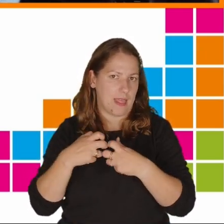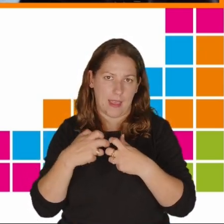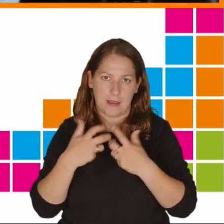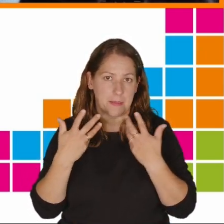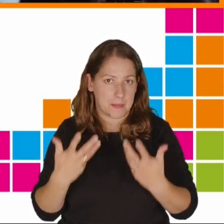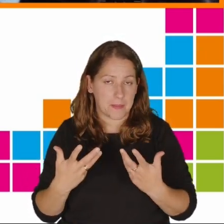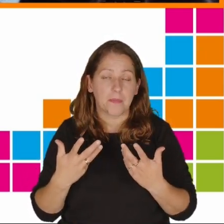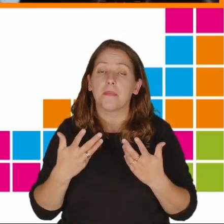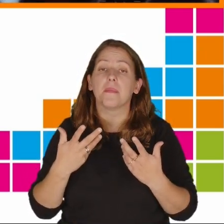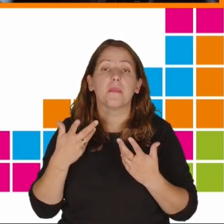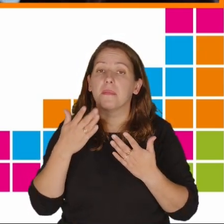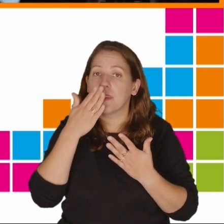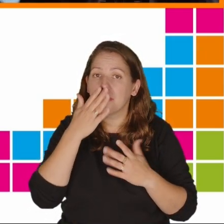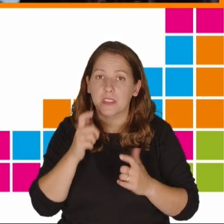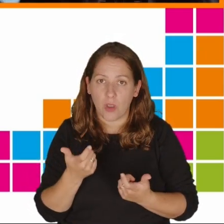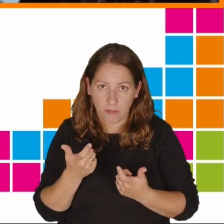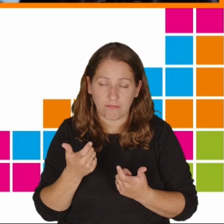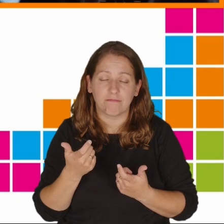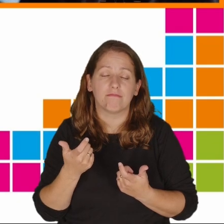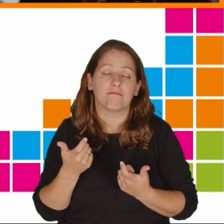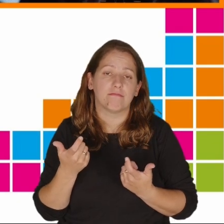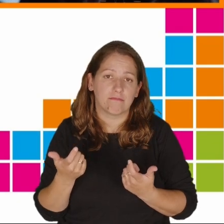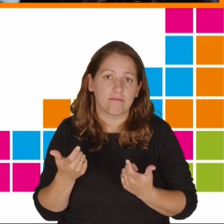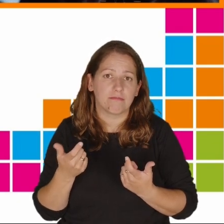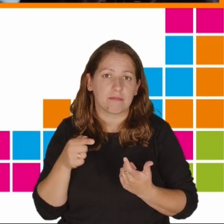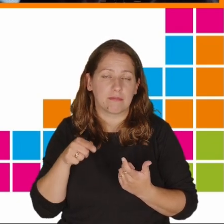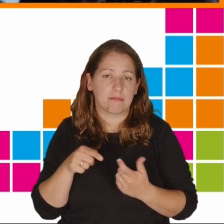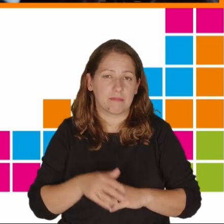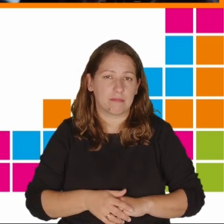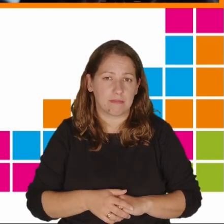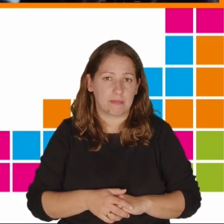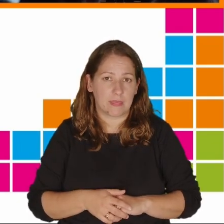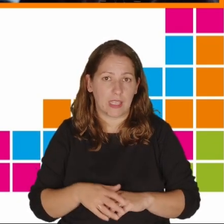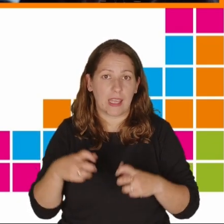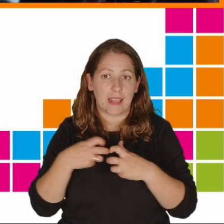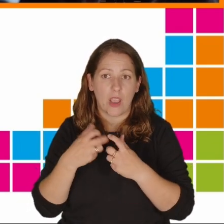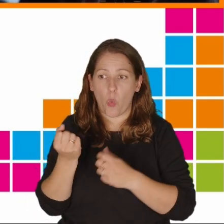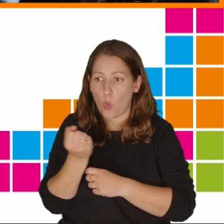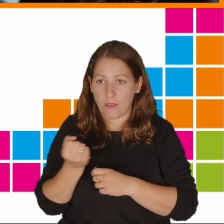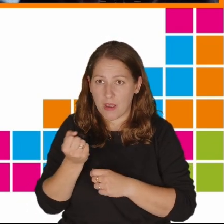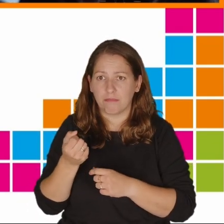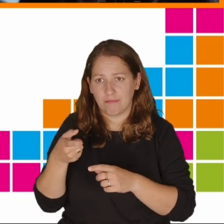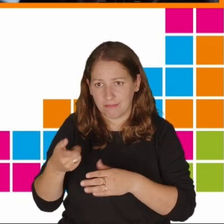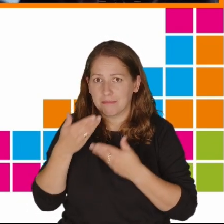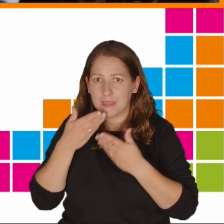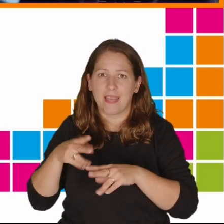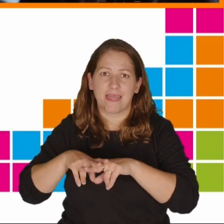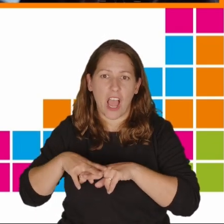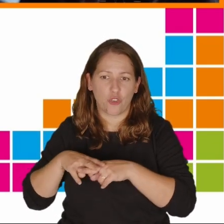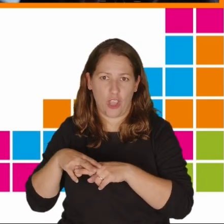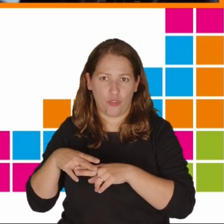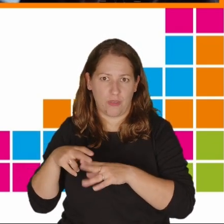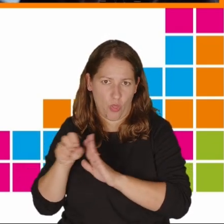Jest to efekt, który istnieje wtedy, kiedy internet używany jest jako narzędzie uczenia się.